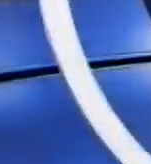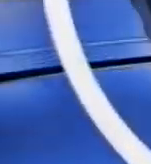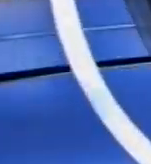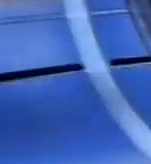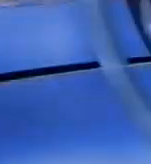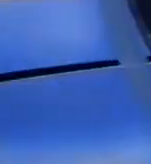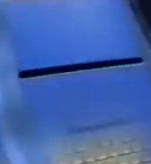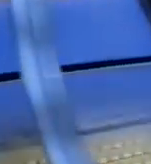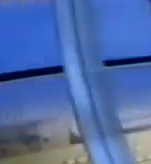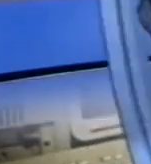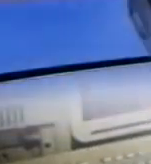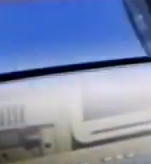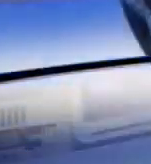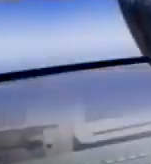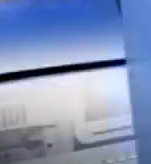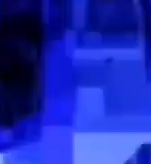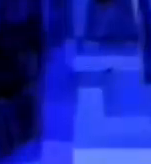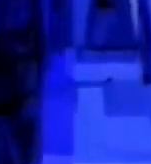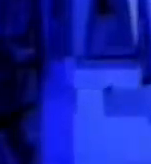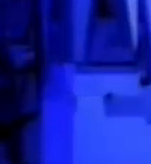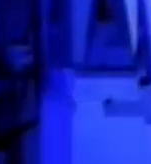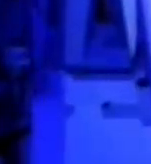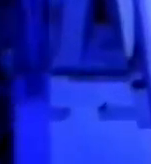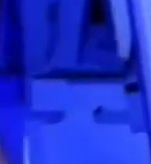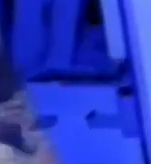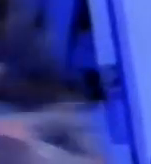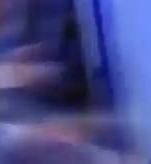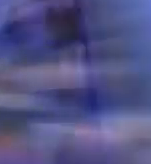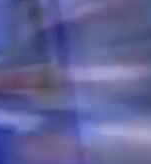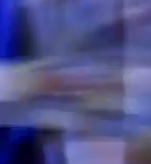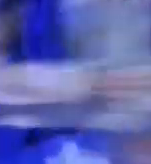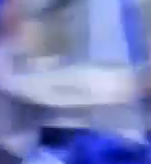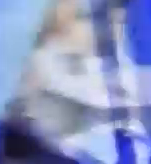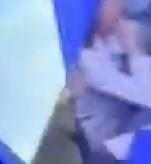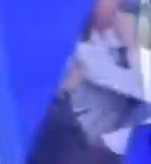Христина Бобрешова. На цьому з вами прощаюся. Будьте здорові.